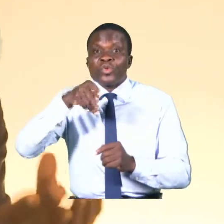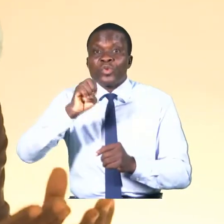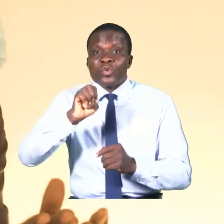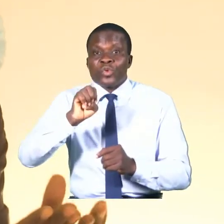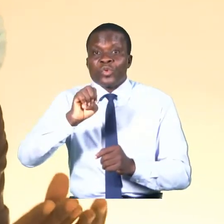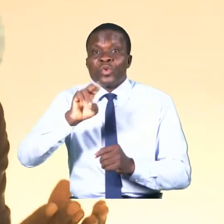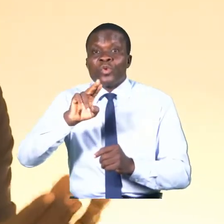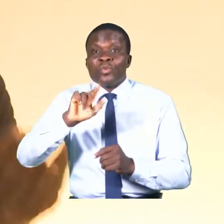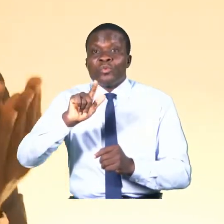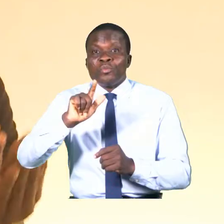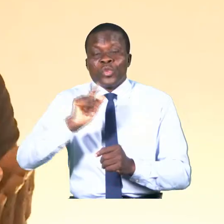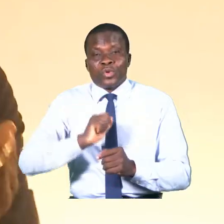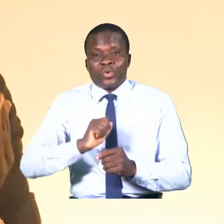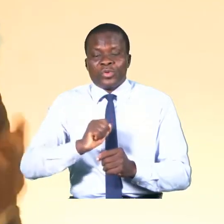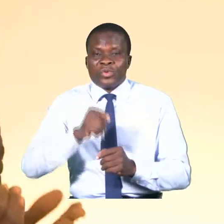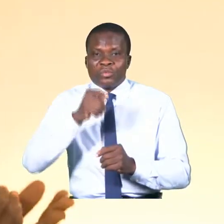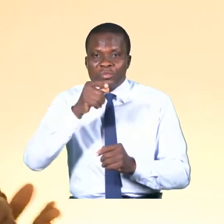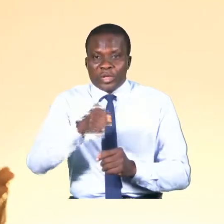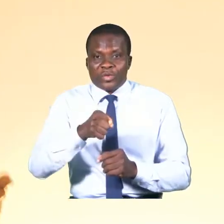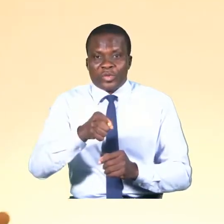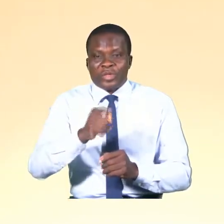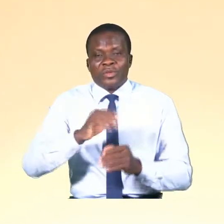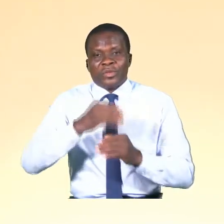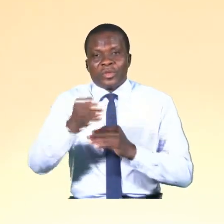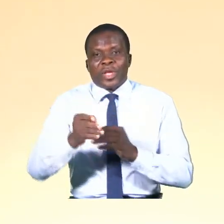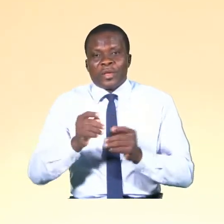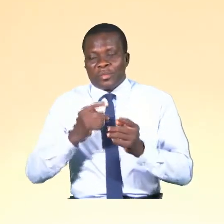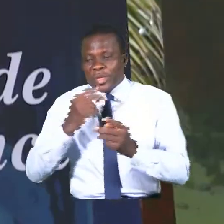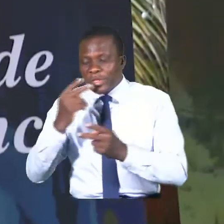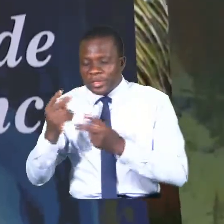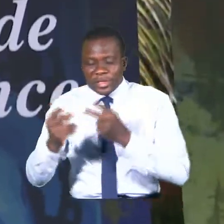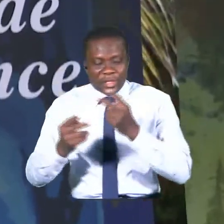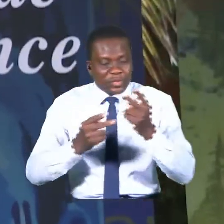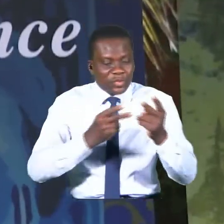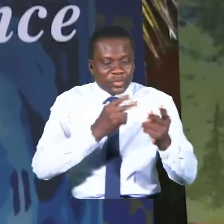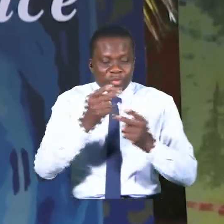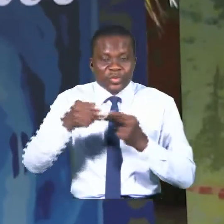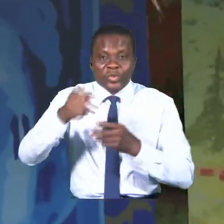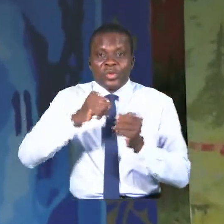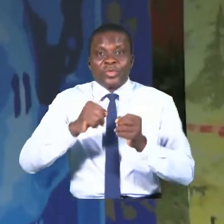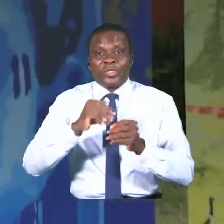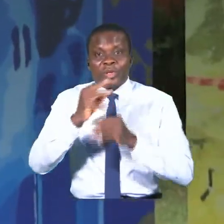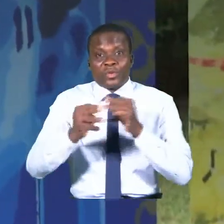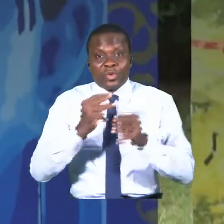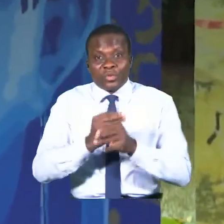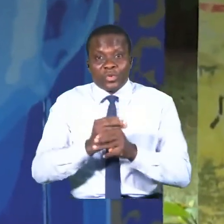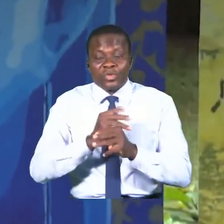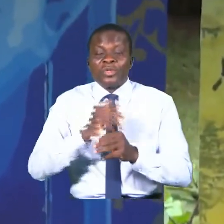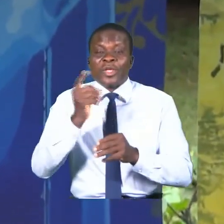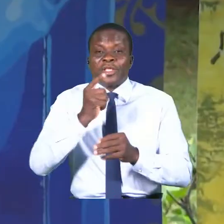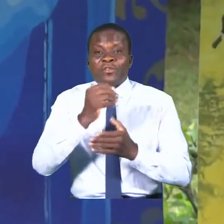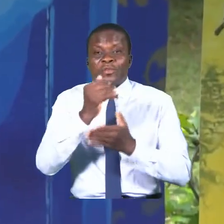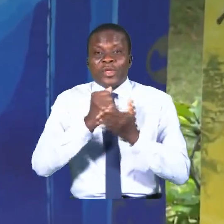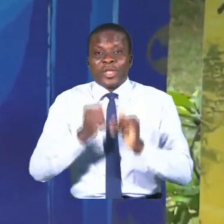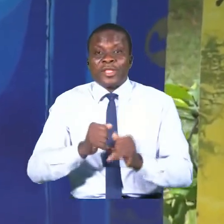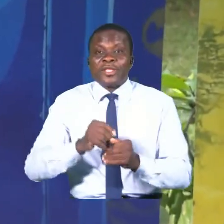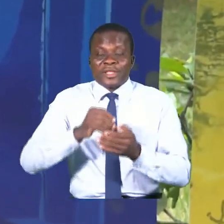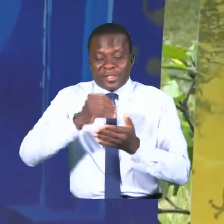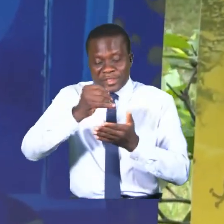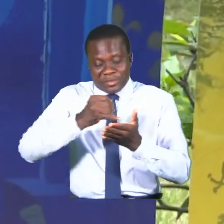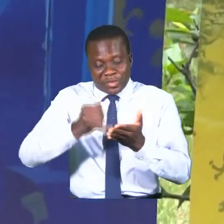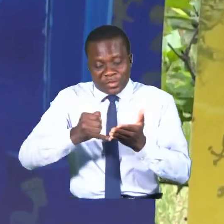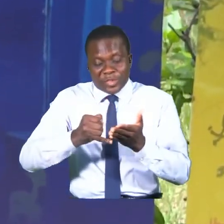Niquez-Tsiakpe, alias Chif, après des tours dans le monde, est définitivement l'un des artistes peintres de l'art